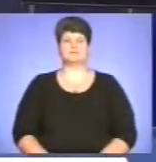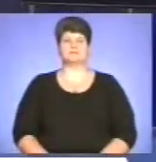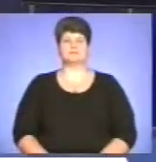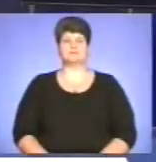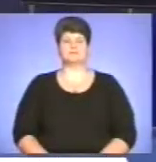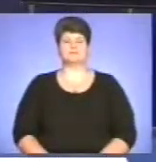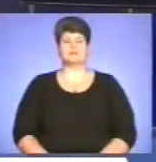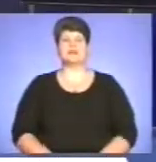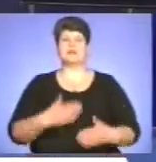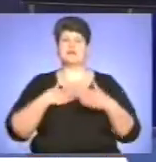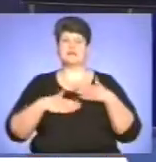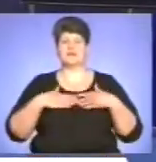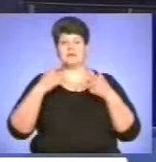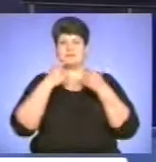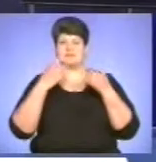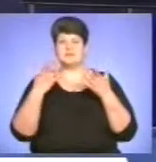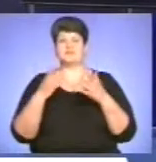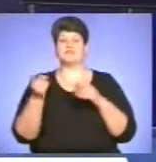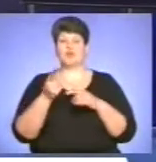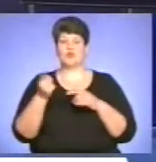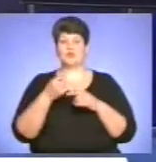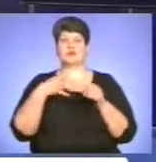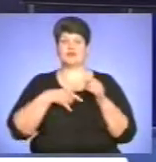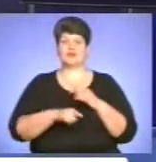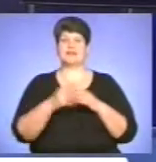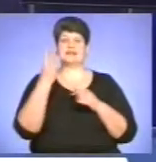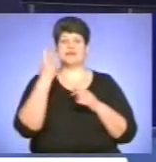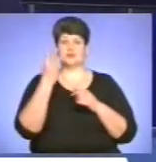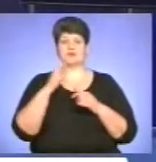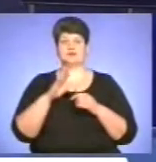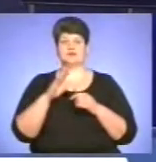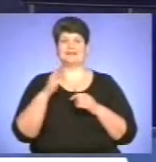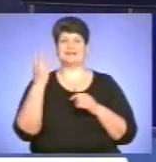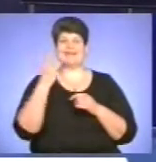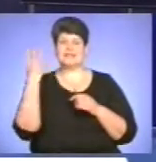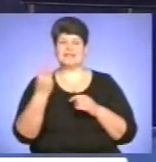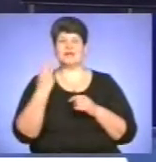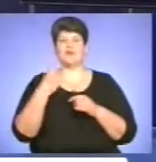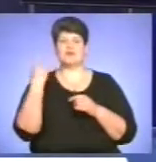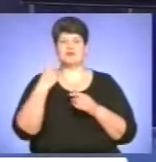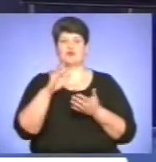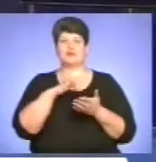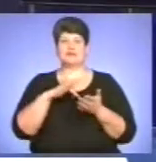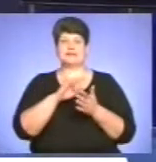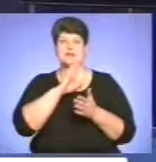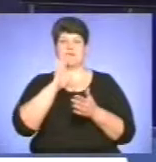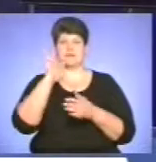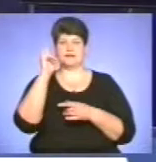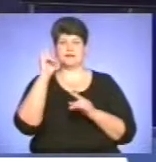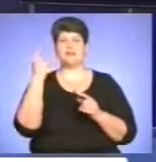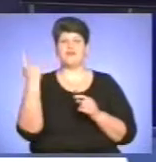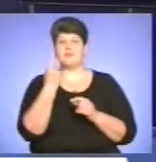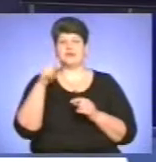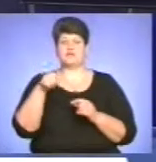І приємна звістка. У Тернополі народилася трійня. В обласному перинатальному центрі матері і дитини вперше цього